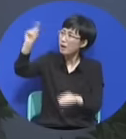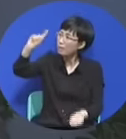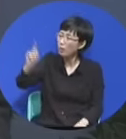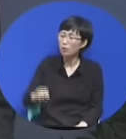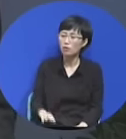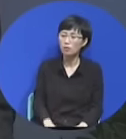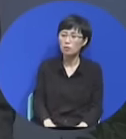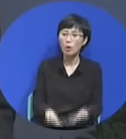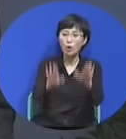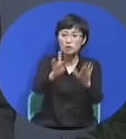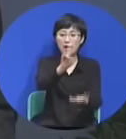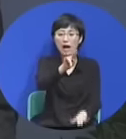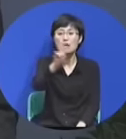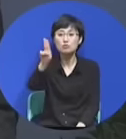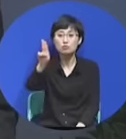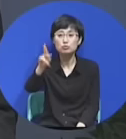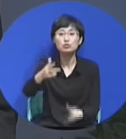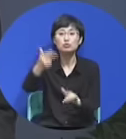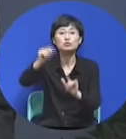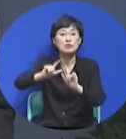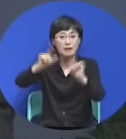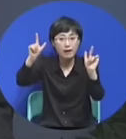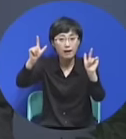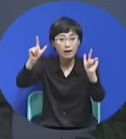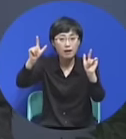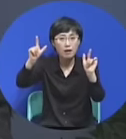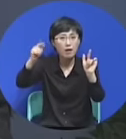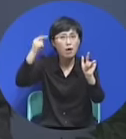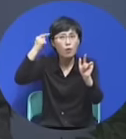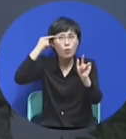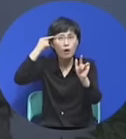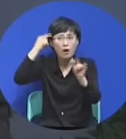오늘 RU 주일인데 하나님의 음성은 뭔가?